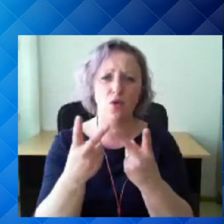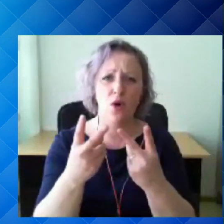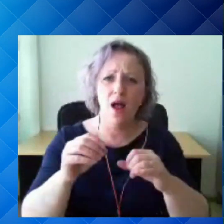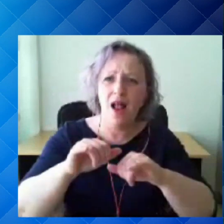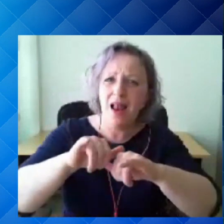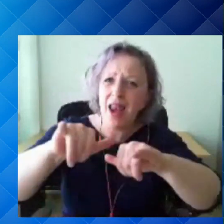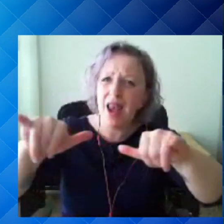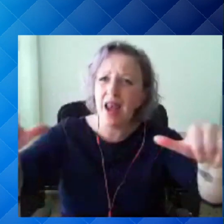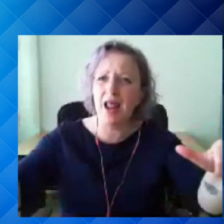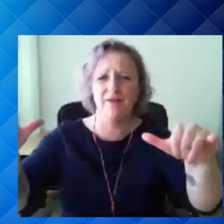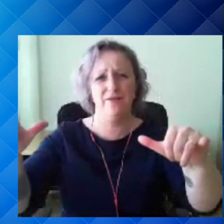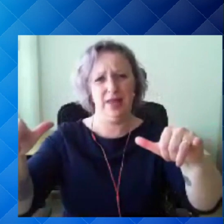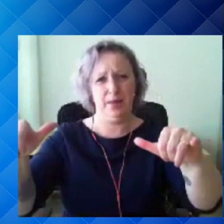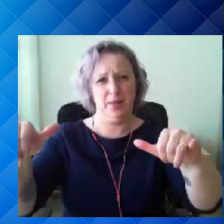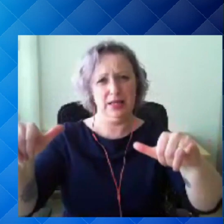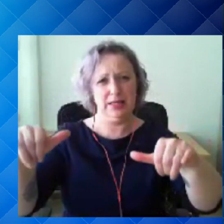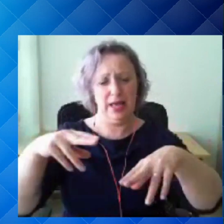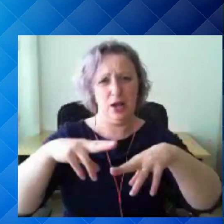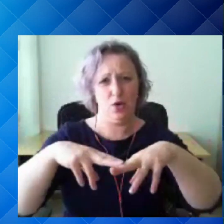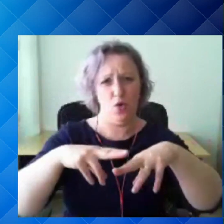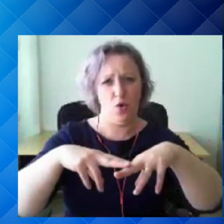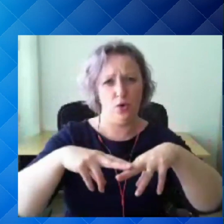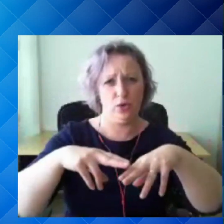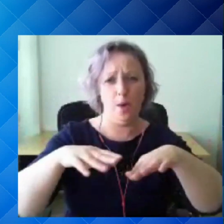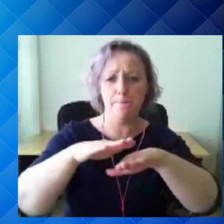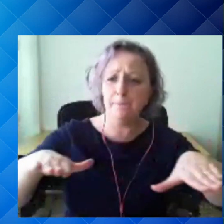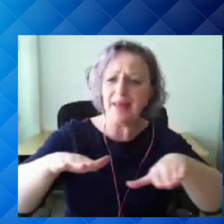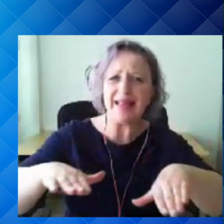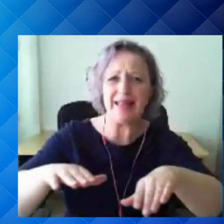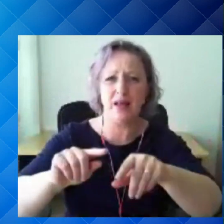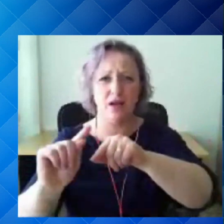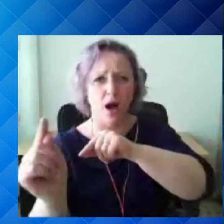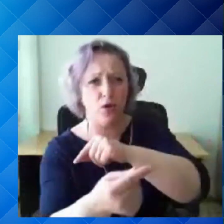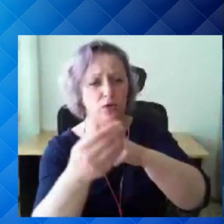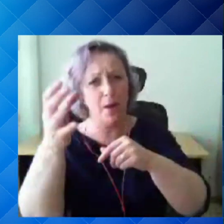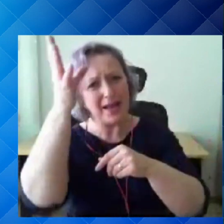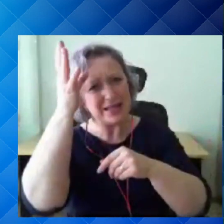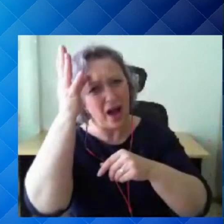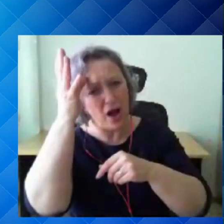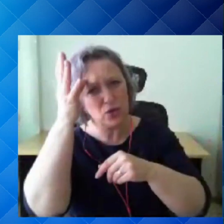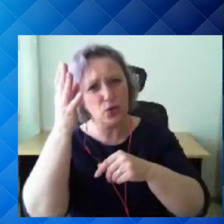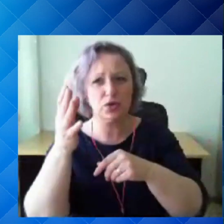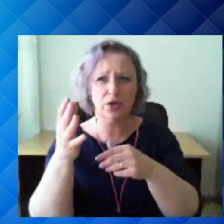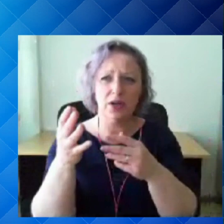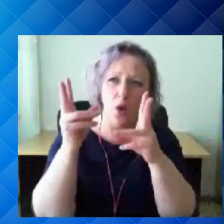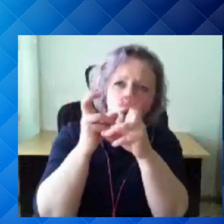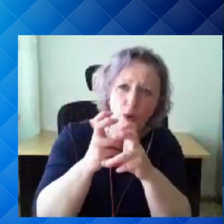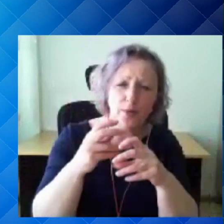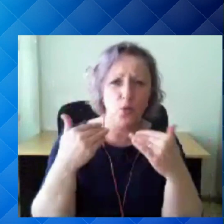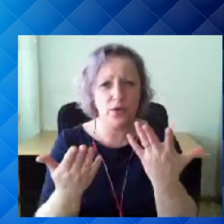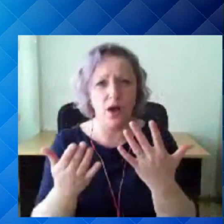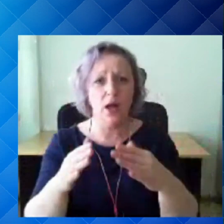piindade kaudu. Ma mõtlen, et kas on sa uud mingit tead, mis teadus põhis selles küsimuses? Kas levib see